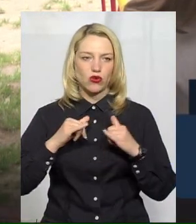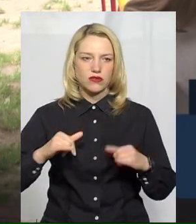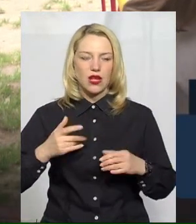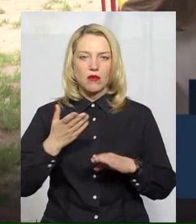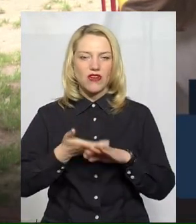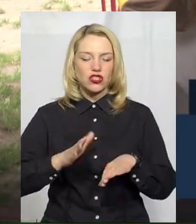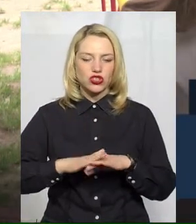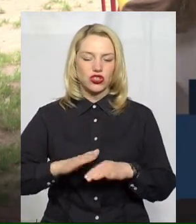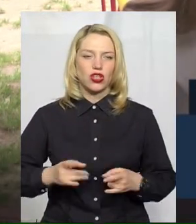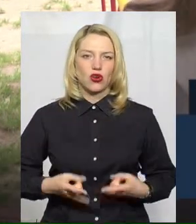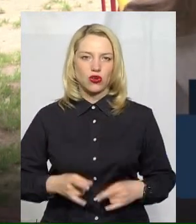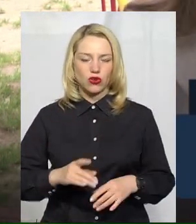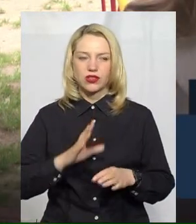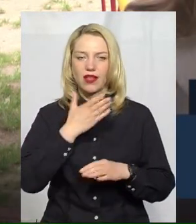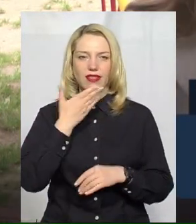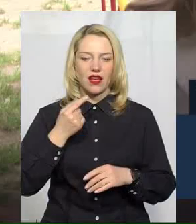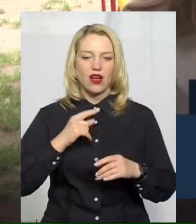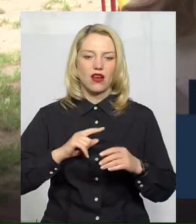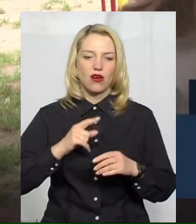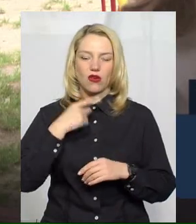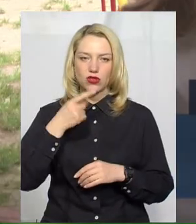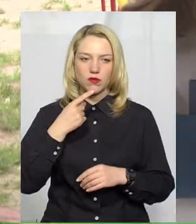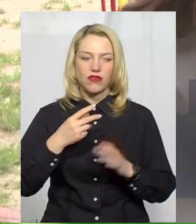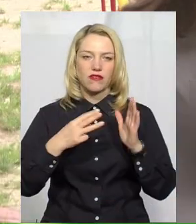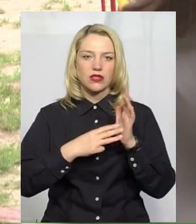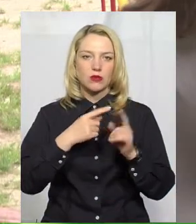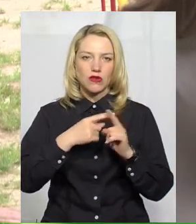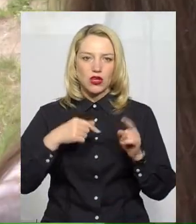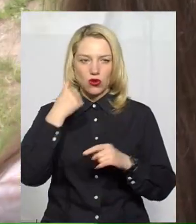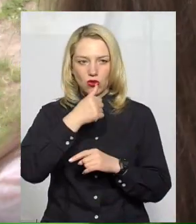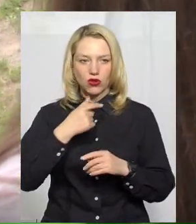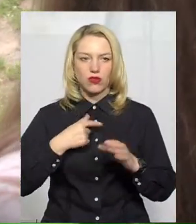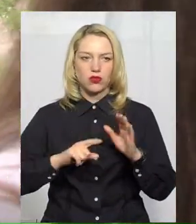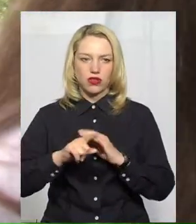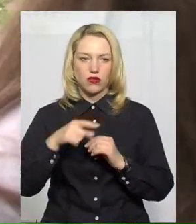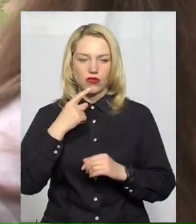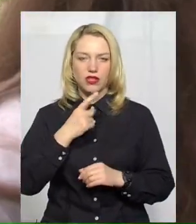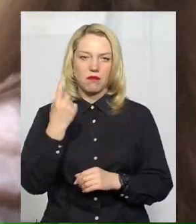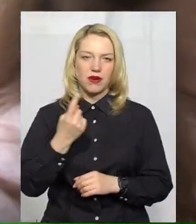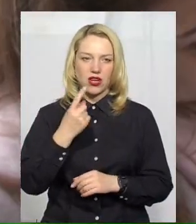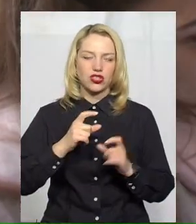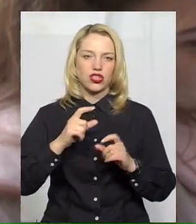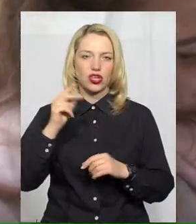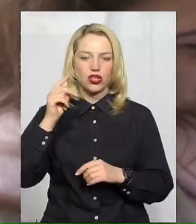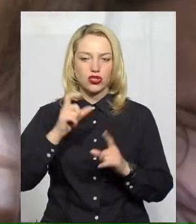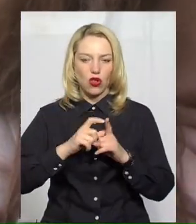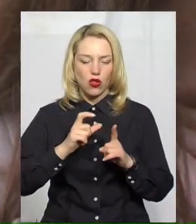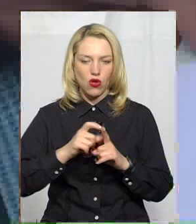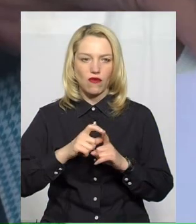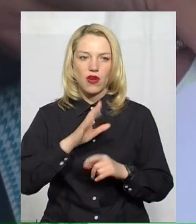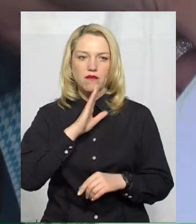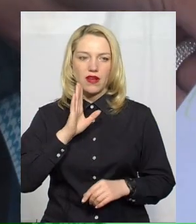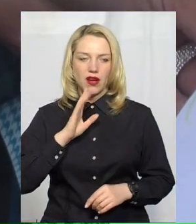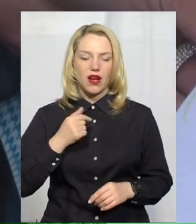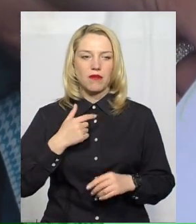розмовляв. Почав розмовляти 8,5 років. Це перше слово він мені сказав маме. Валентин навчається в третьому класі Хмельницької спеціальної